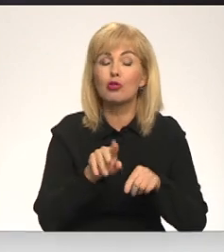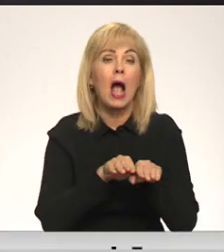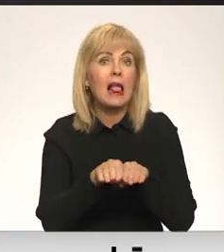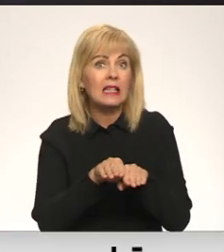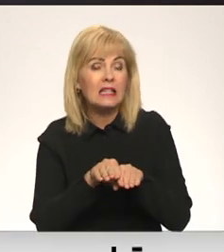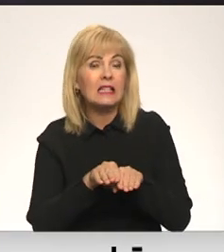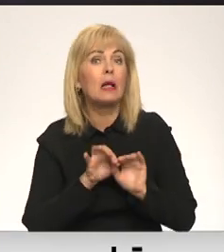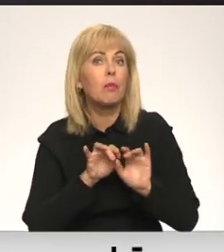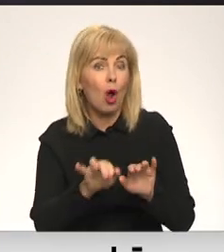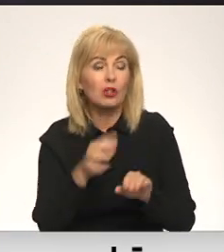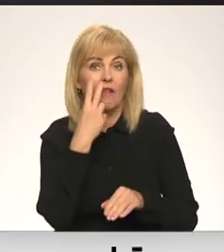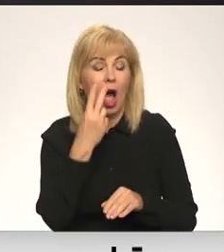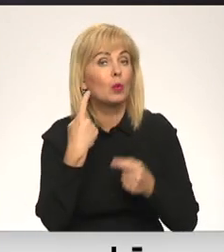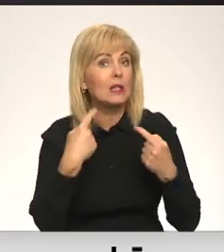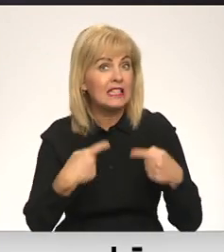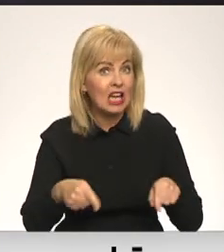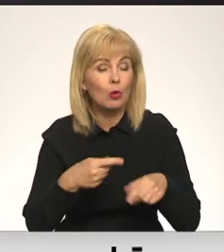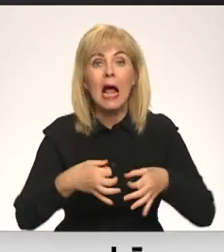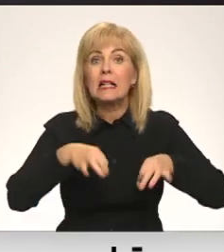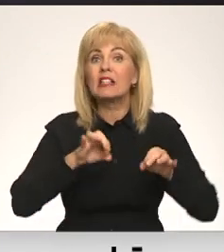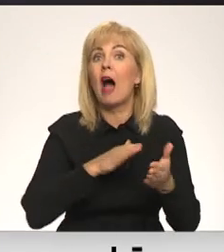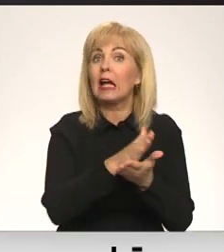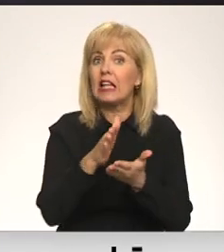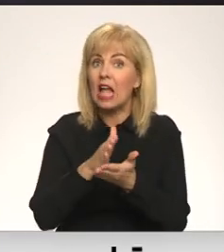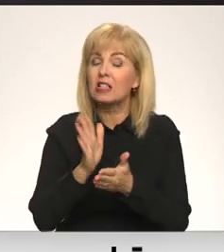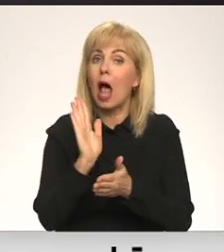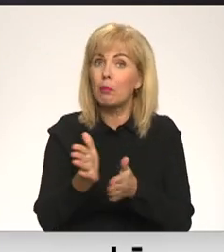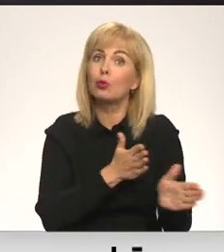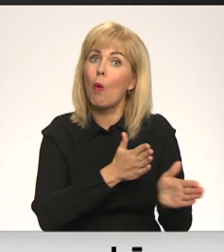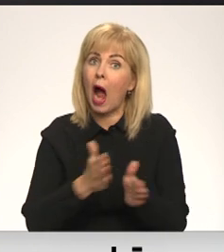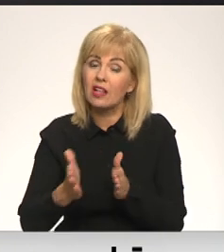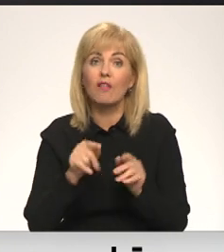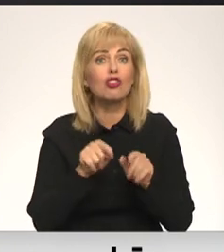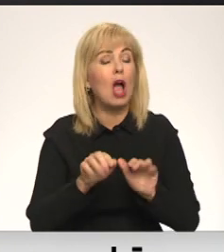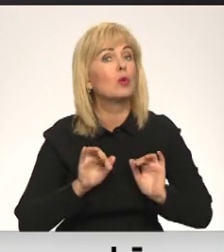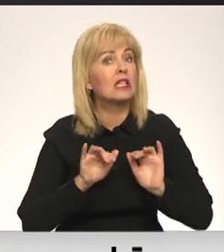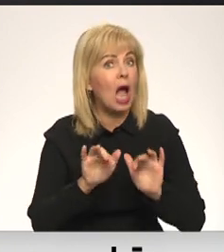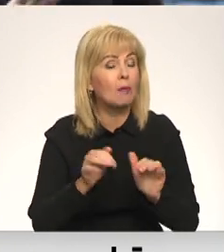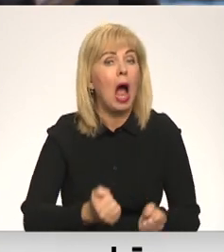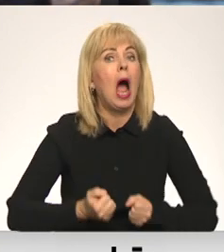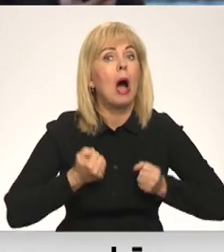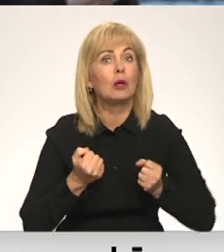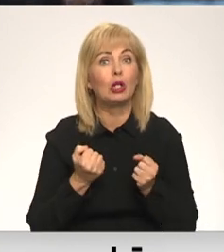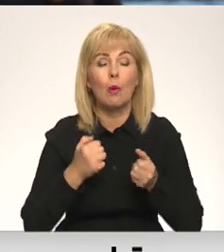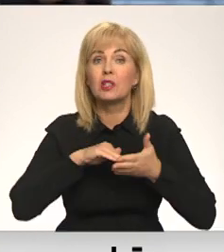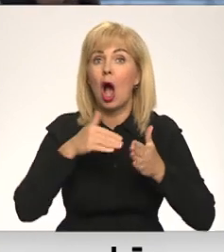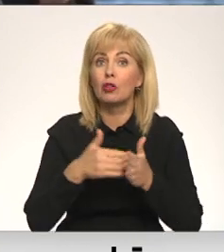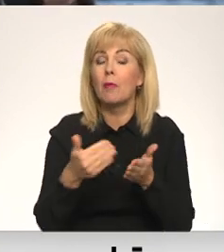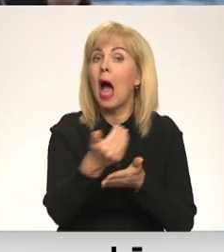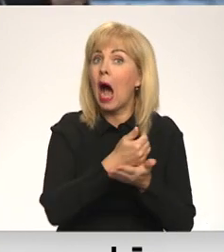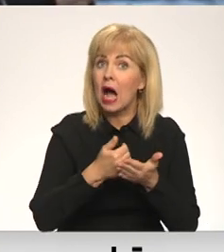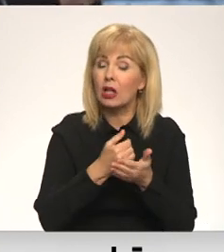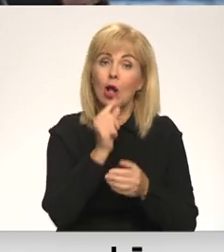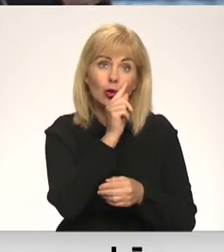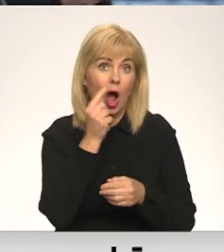vērojama arī citur. Tāpēc ļoti svarīgi, lai nozaras sagatavotos darbībai šādos apgrūtinātos apstāpļos. Atkārtots